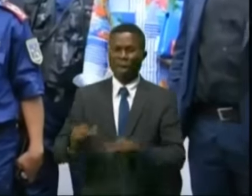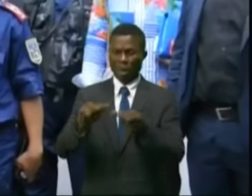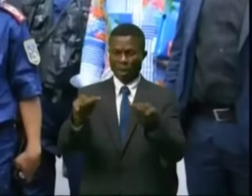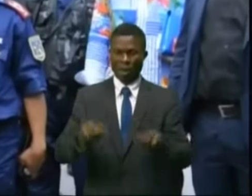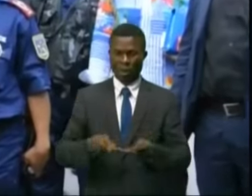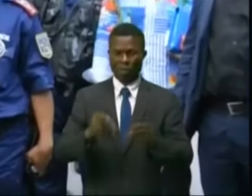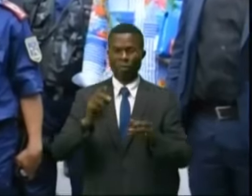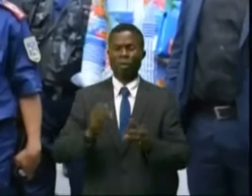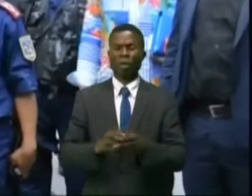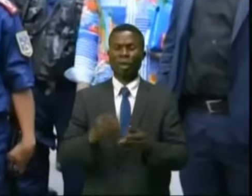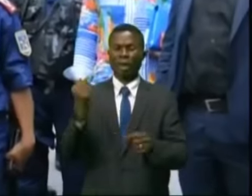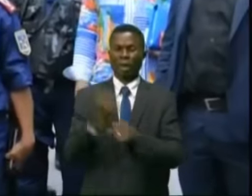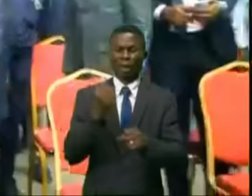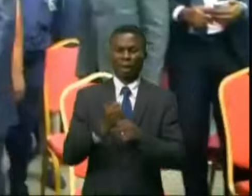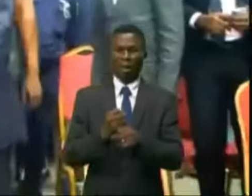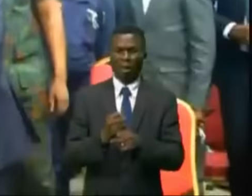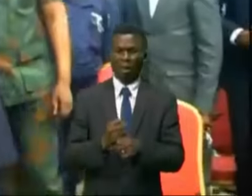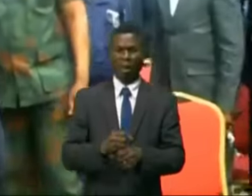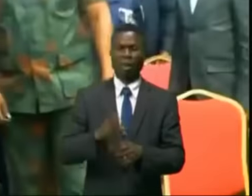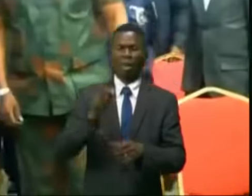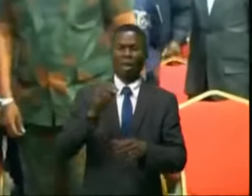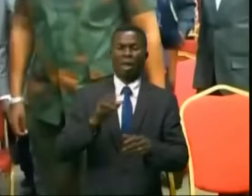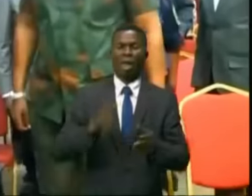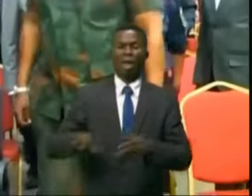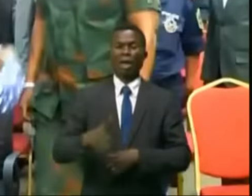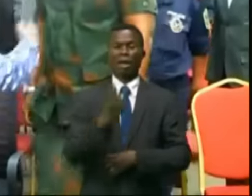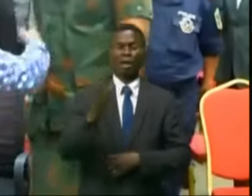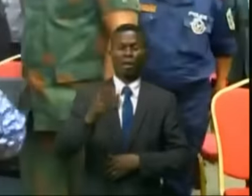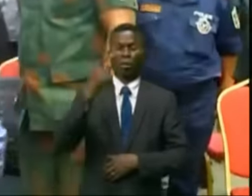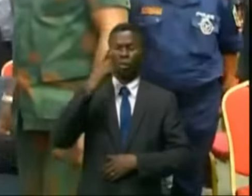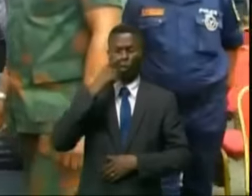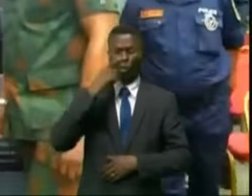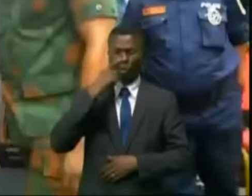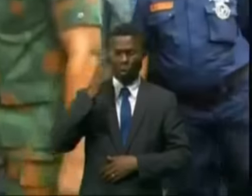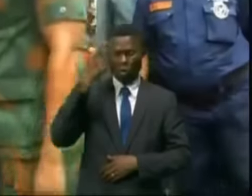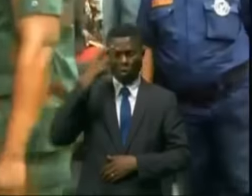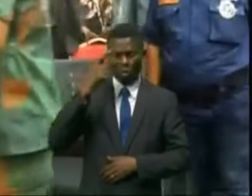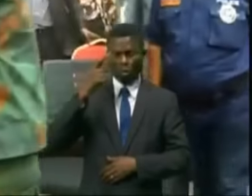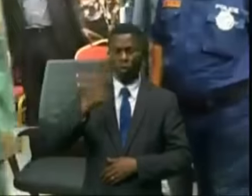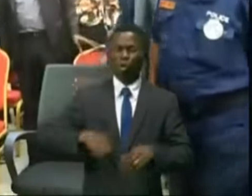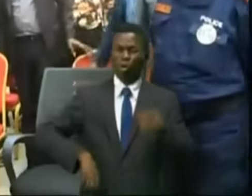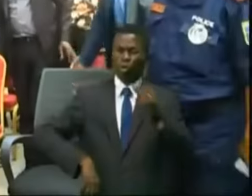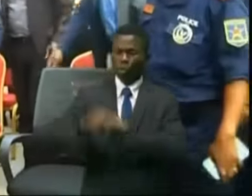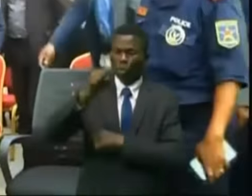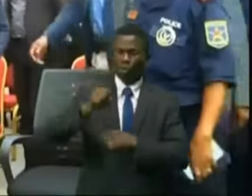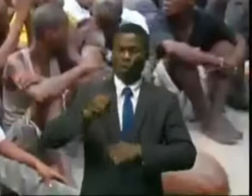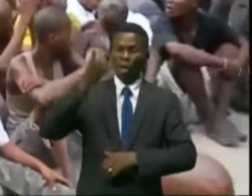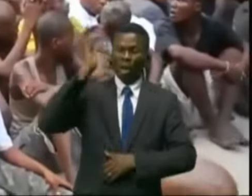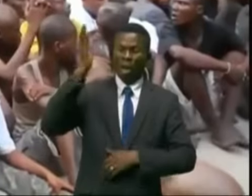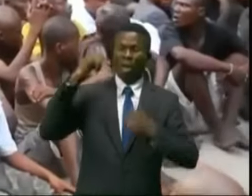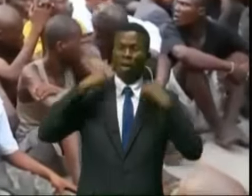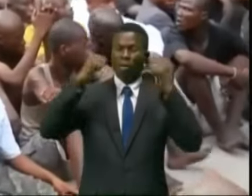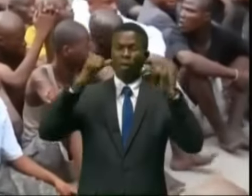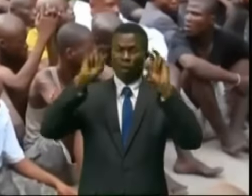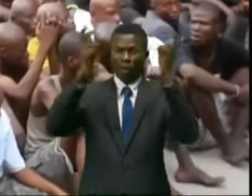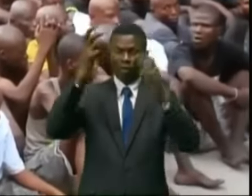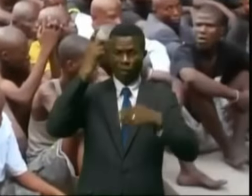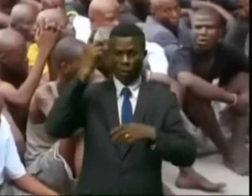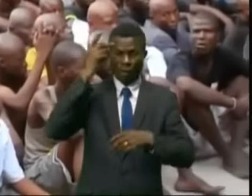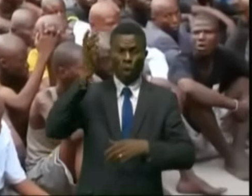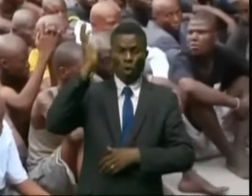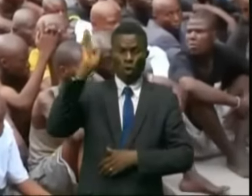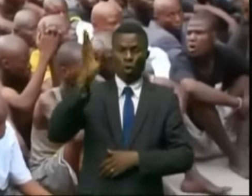opération baptisée Panthère Noire, afin de mettre hors d'état de nuire ces bandits urbains communément